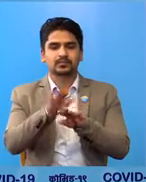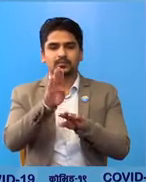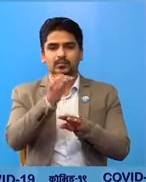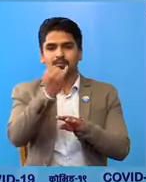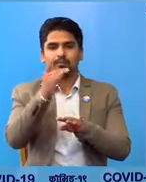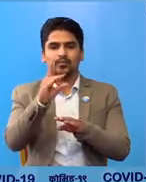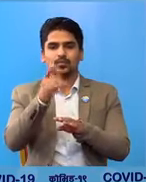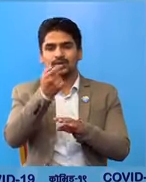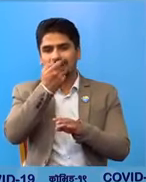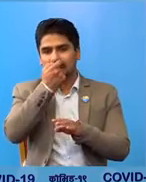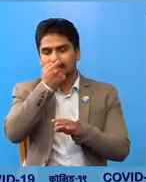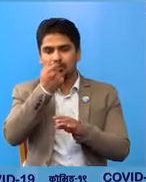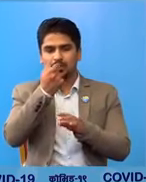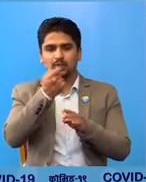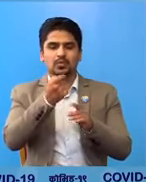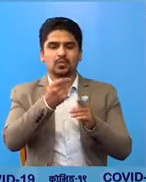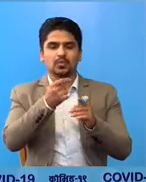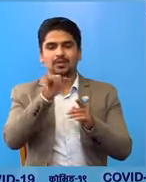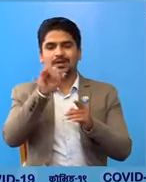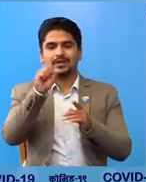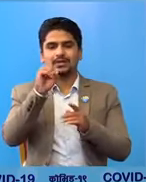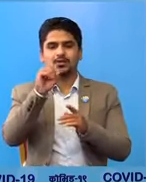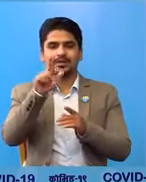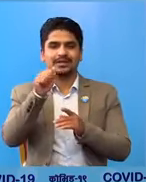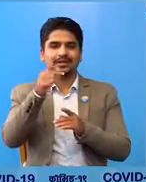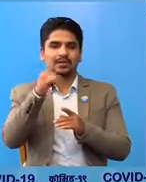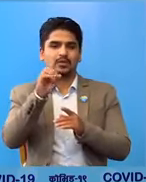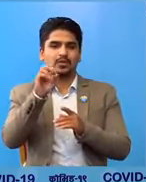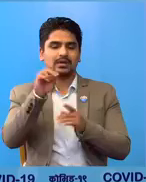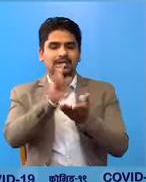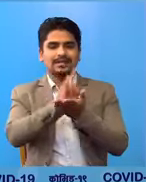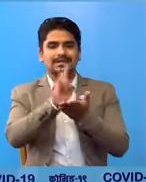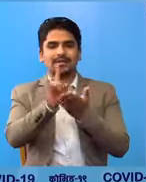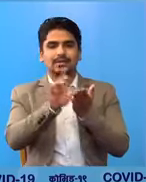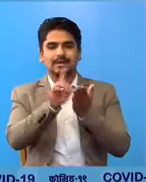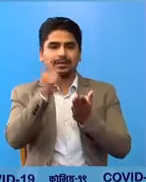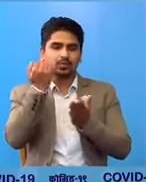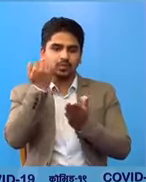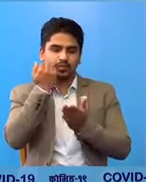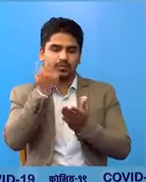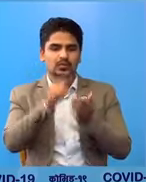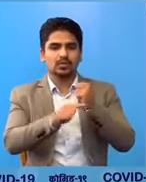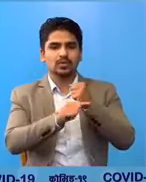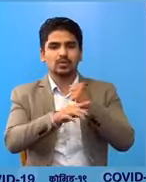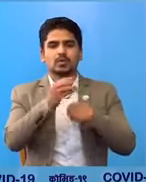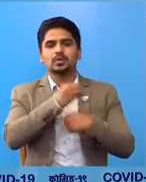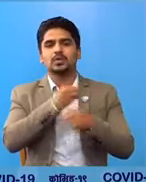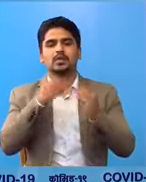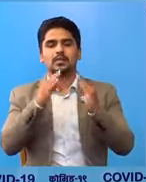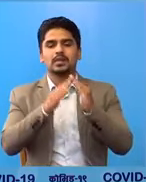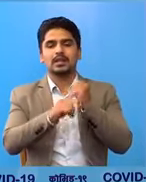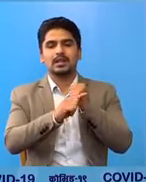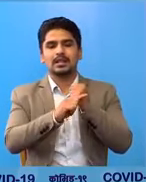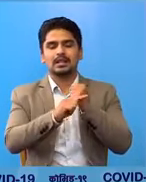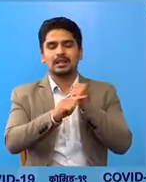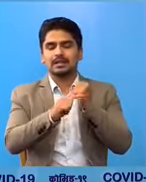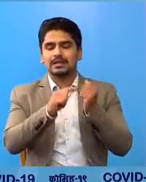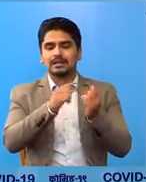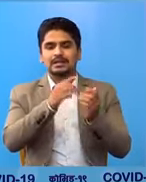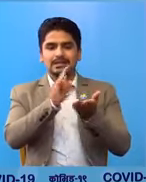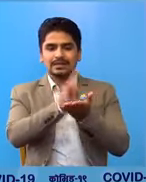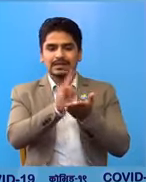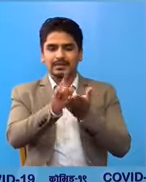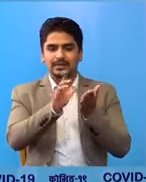आइसोलेशन जापा बाट एक पुरुष कोशी अस्पताल बाट जापा का एक महिला रा तिन